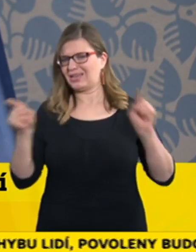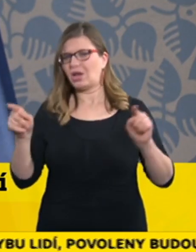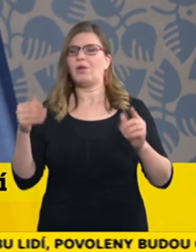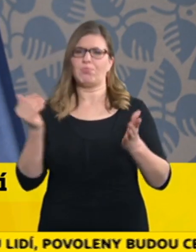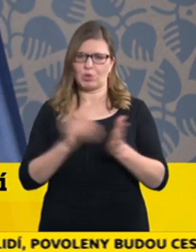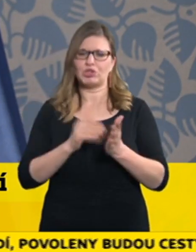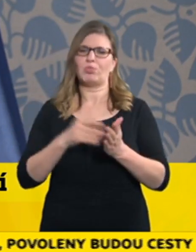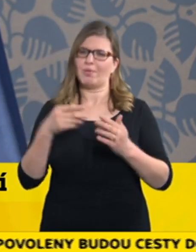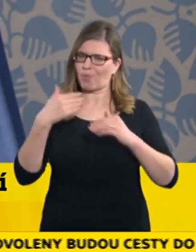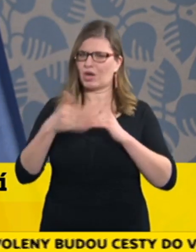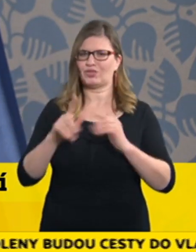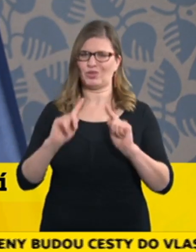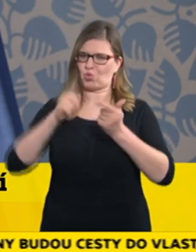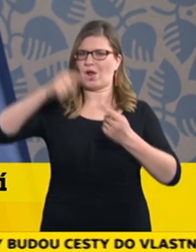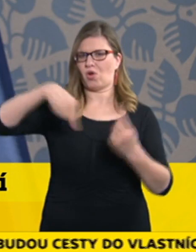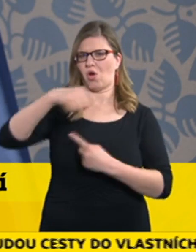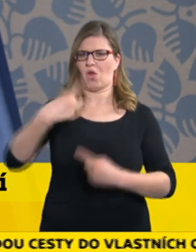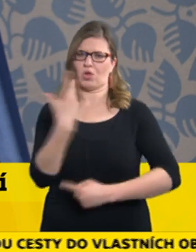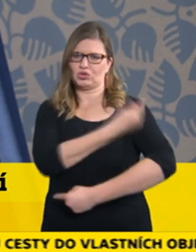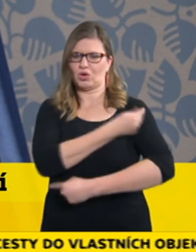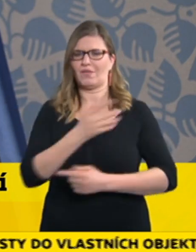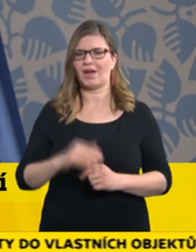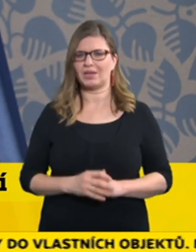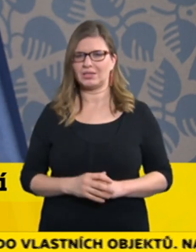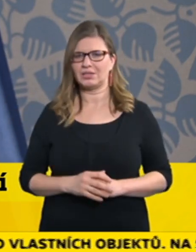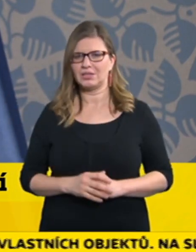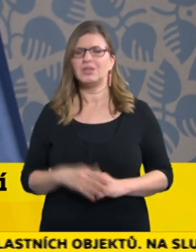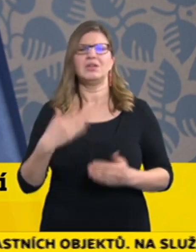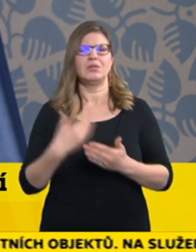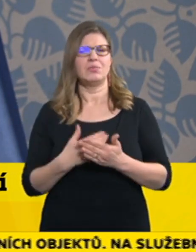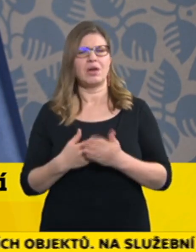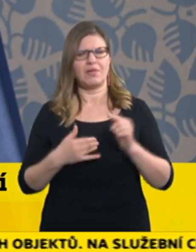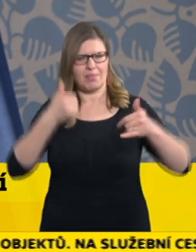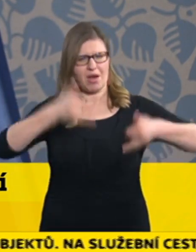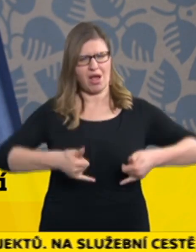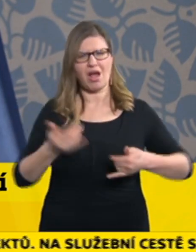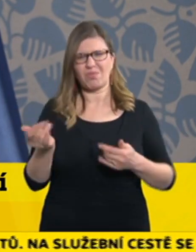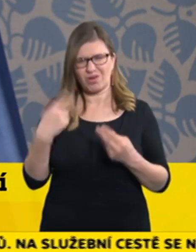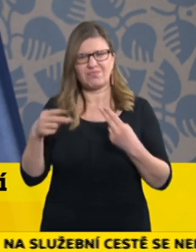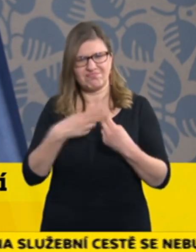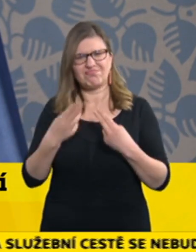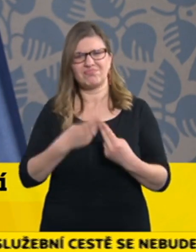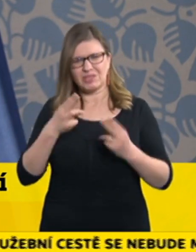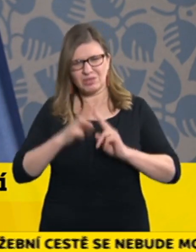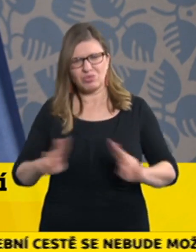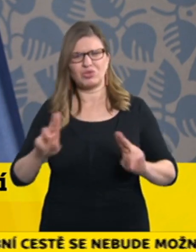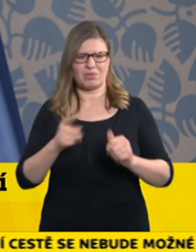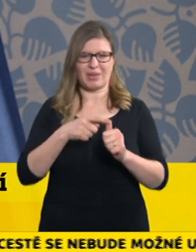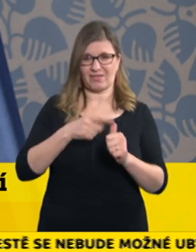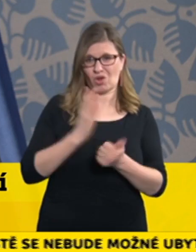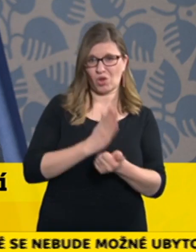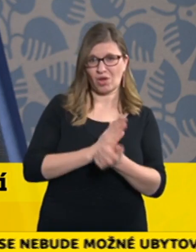spoždění s dokončováním té dávky nebo té druhé dávky a výraznější